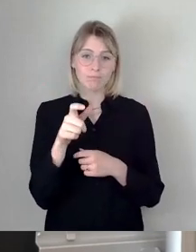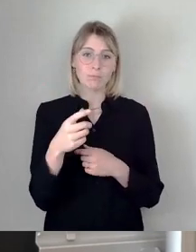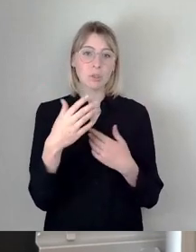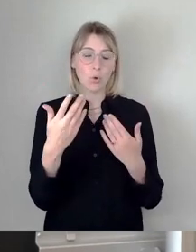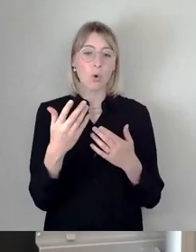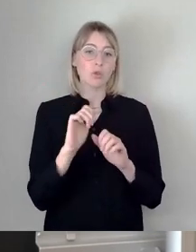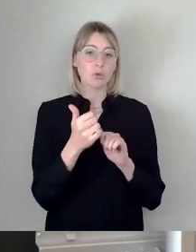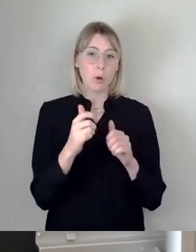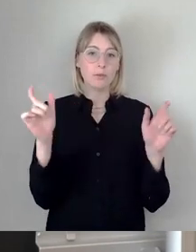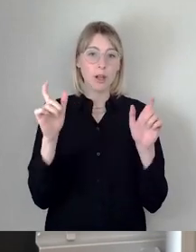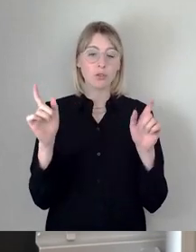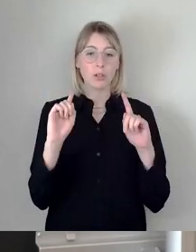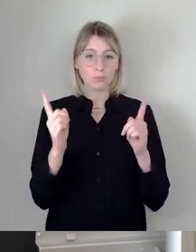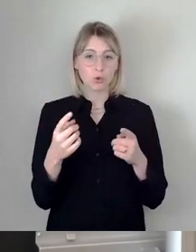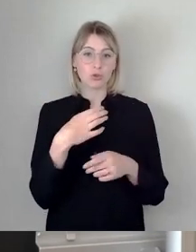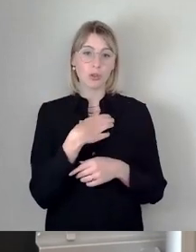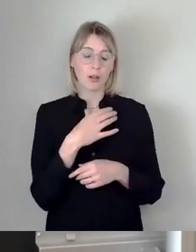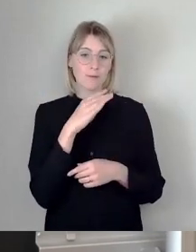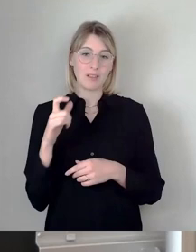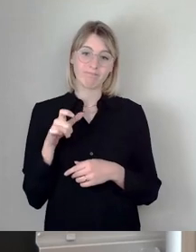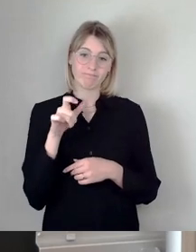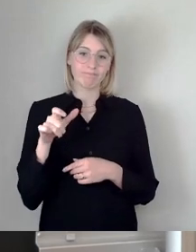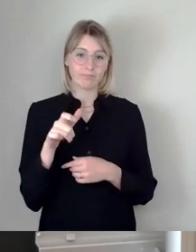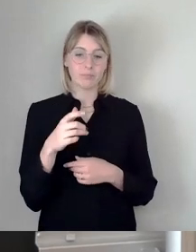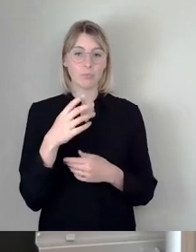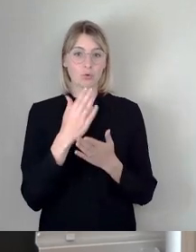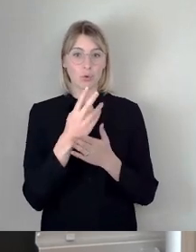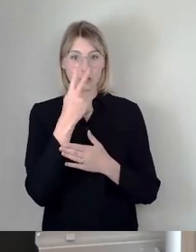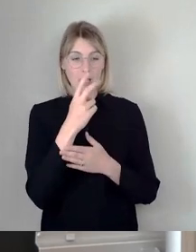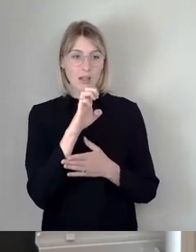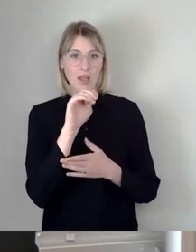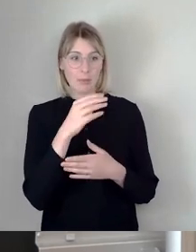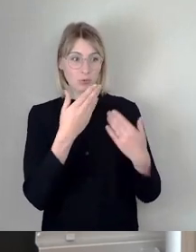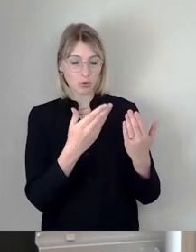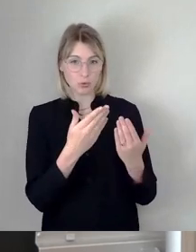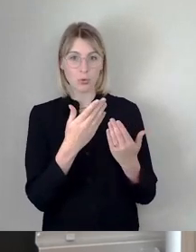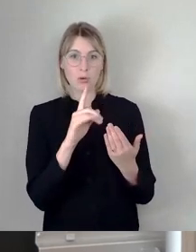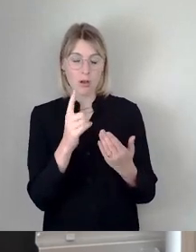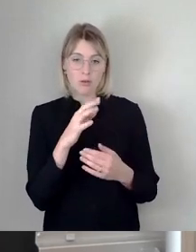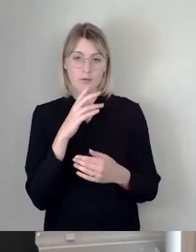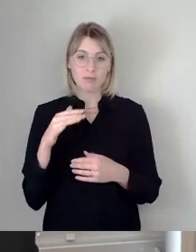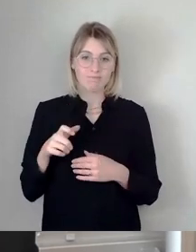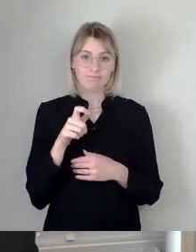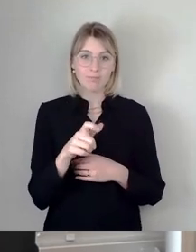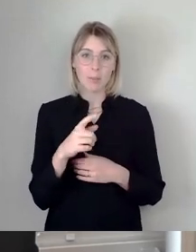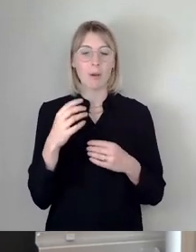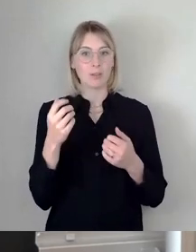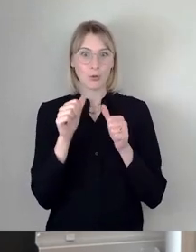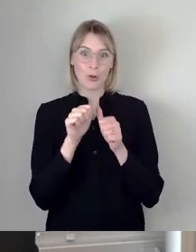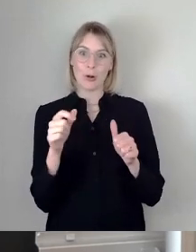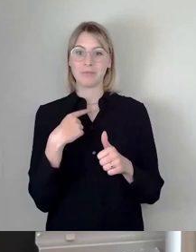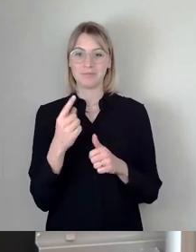auch als ausrichtende Stadt, wir sehen es jetzt hier bei der EEM, da sind wir ja, kann man ja fast sagen, glücklicherweise kein Ausrichter Stadt geworden,